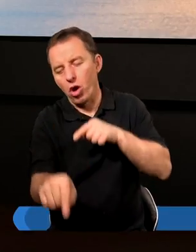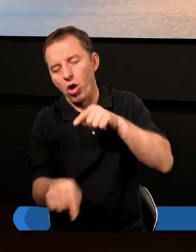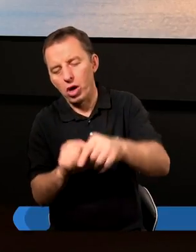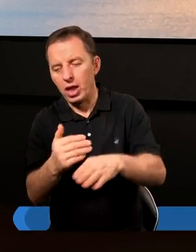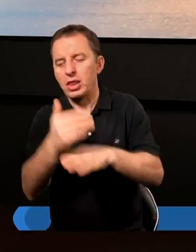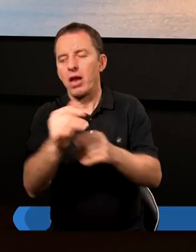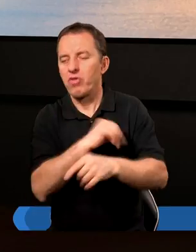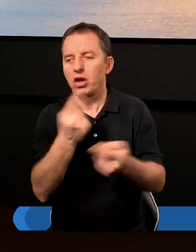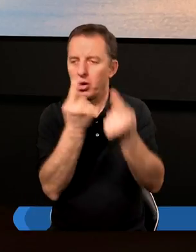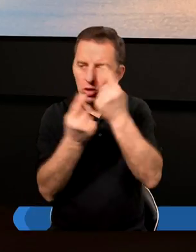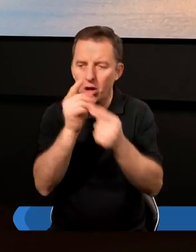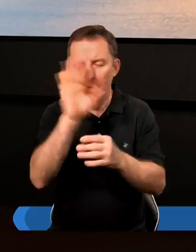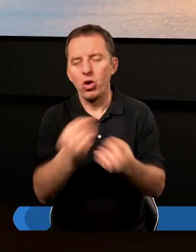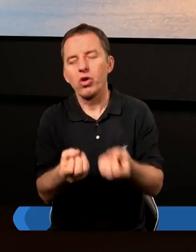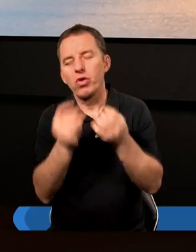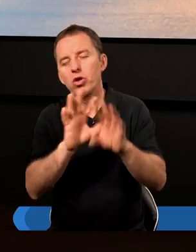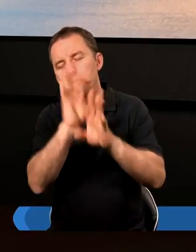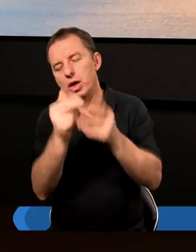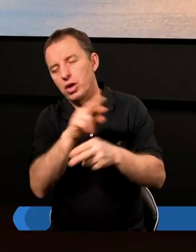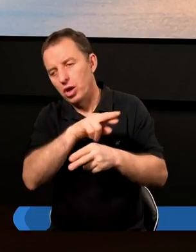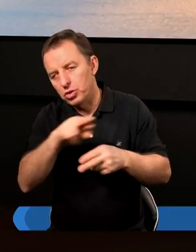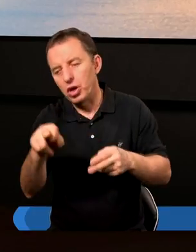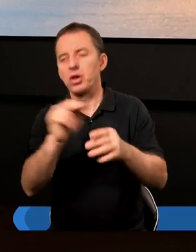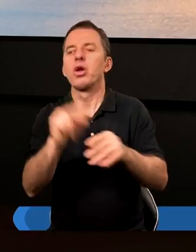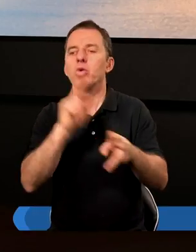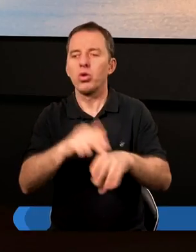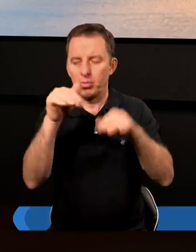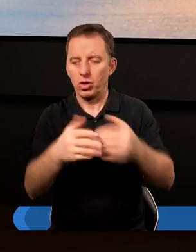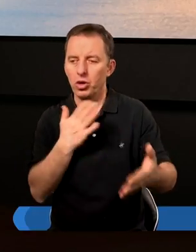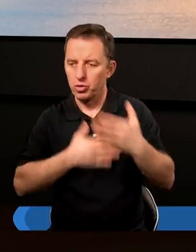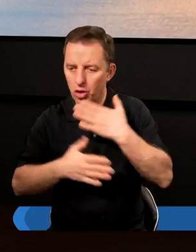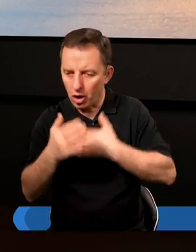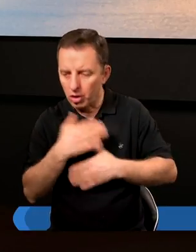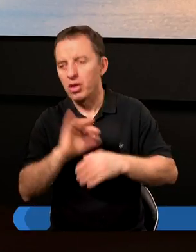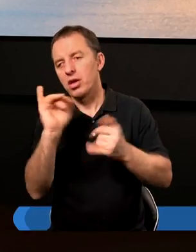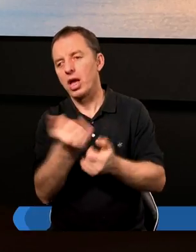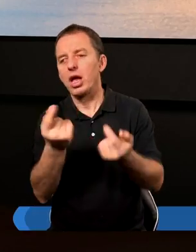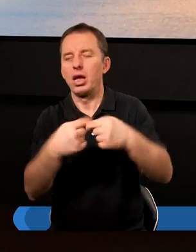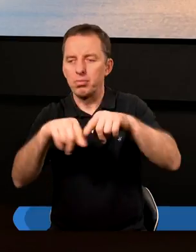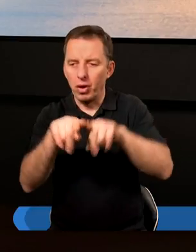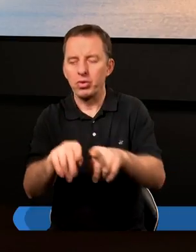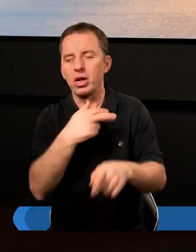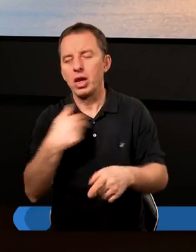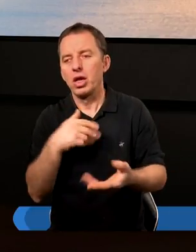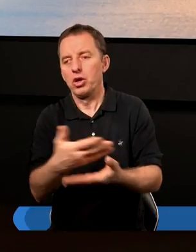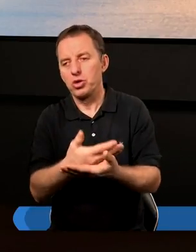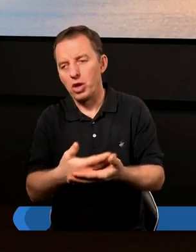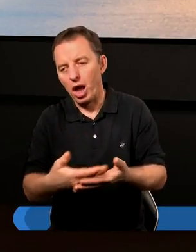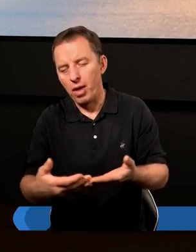w naszym rozważaniu. Bóg stworzył piękne rzeczy i nam je dało, byśmy się tym cieszyli, byśmy czuli jakieś spełnienie na tej ziemi.